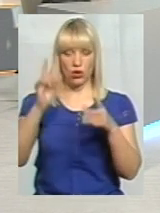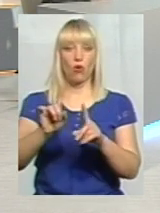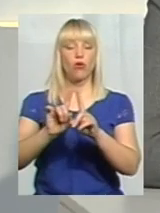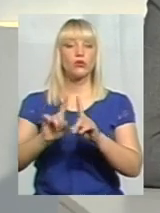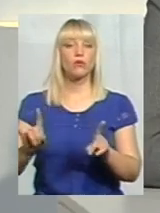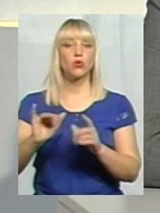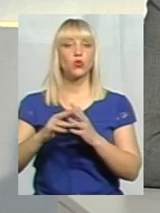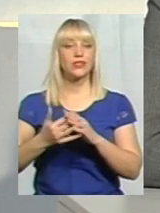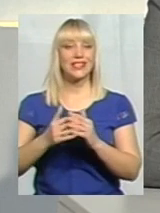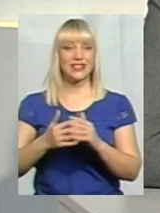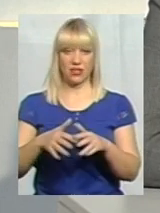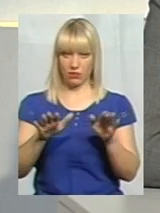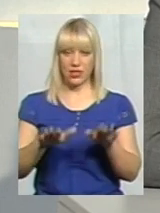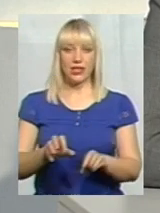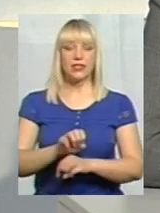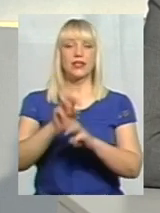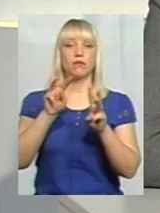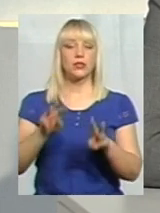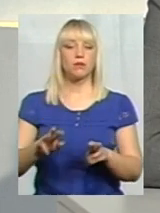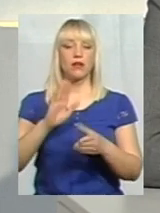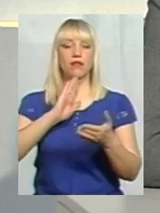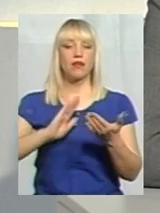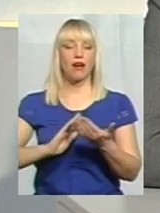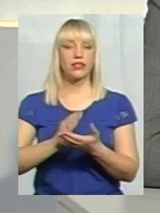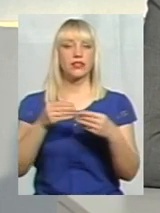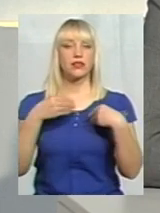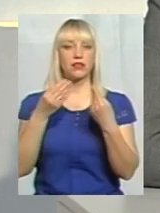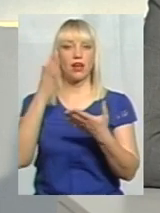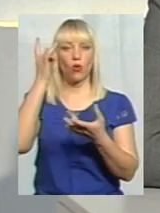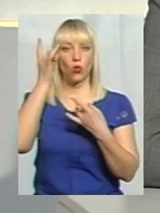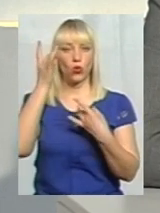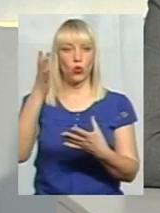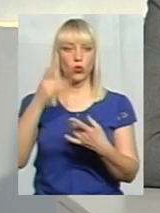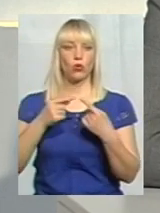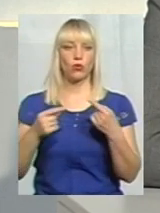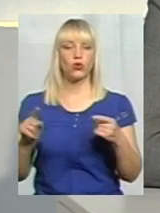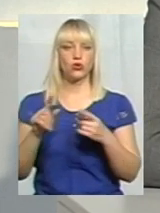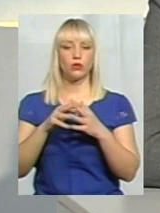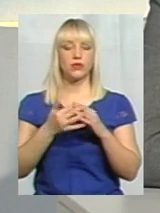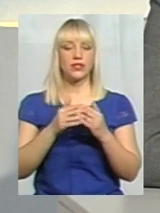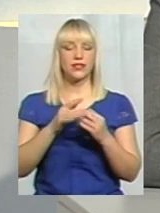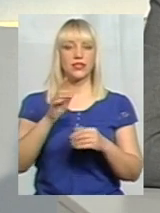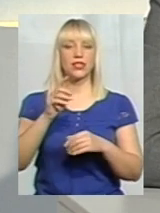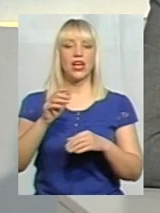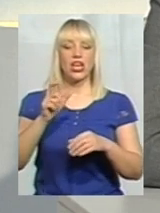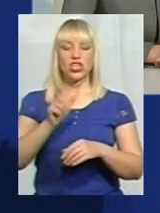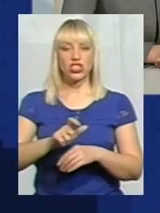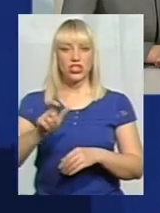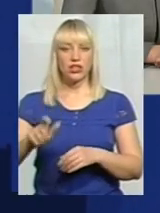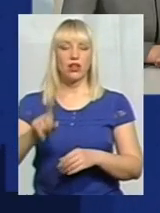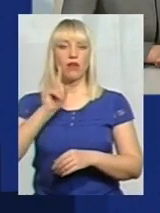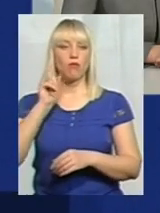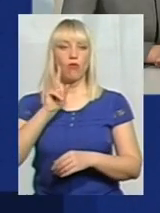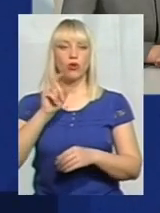місцевиці, забезпечували якісне надання культурного продукту для того, щоб сільські жителі, молодь, мали змогу отримувати